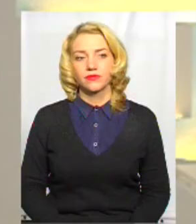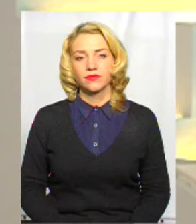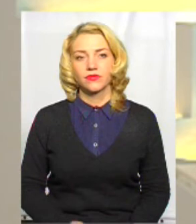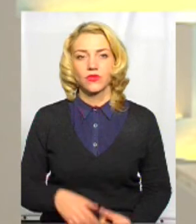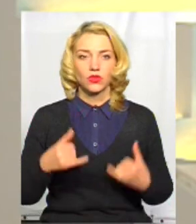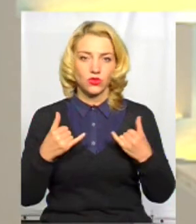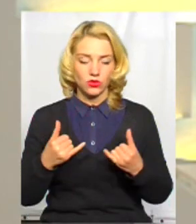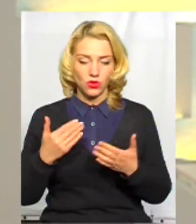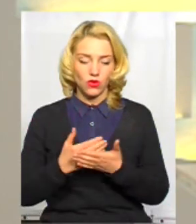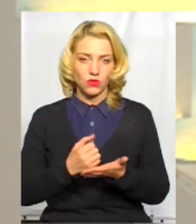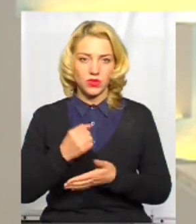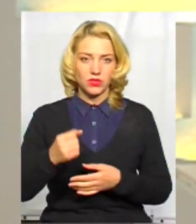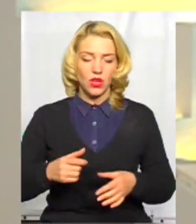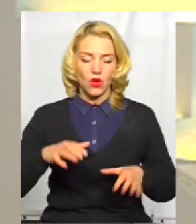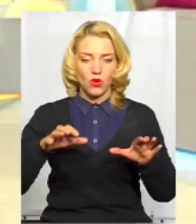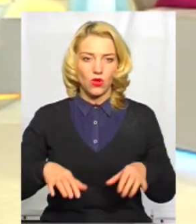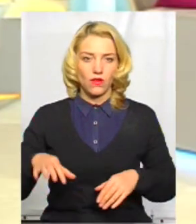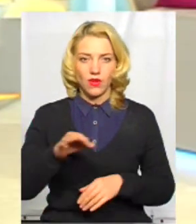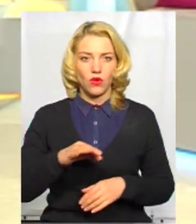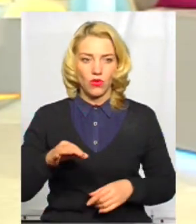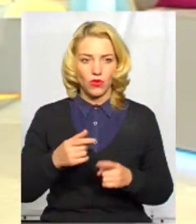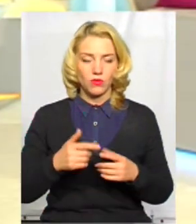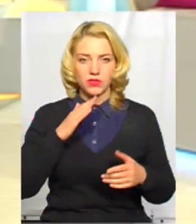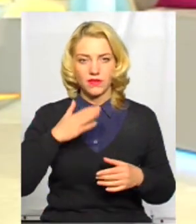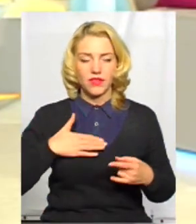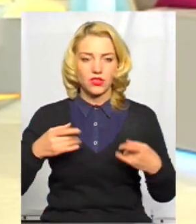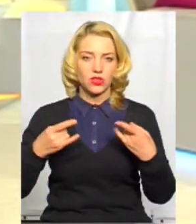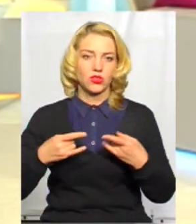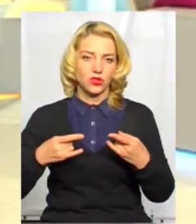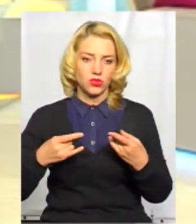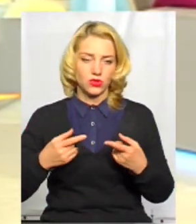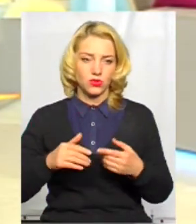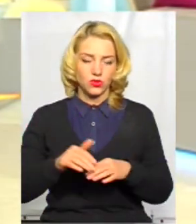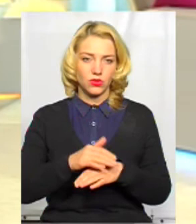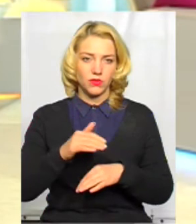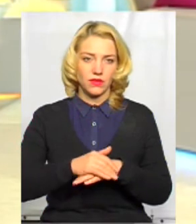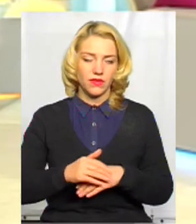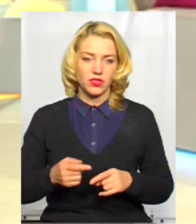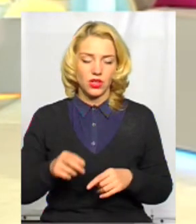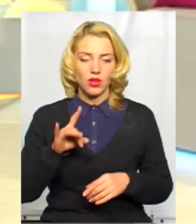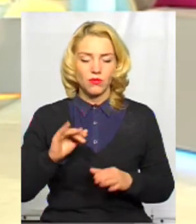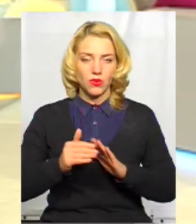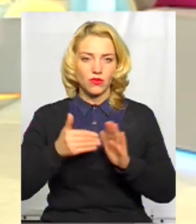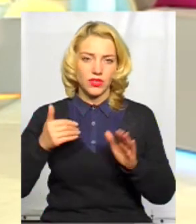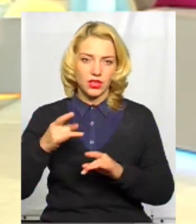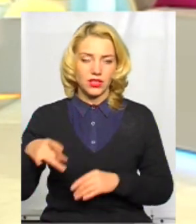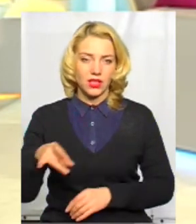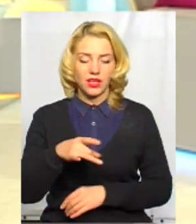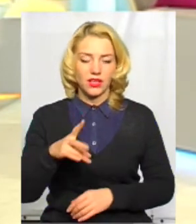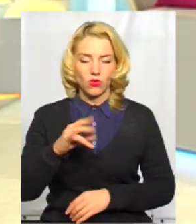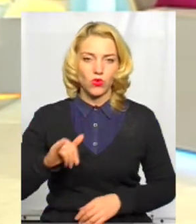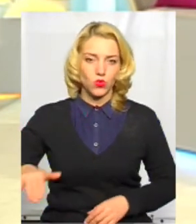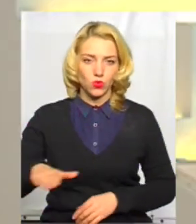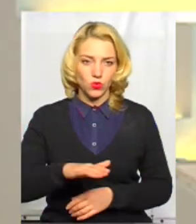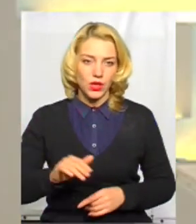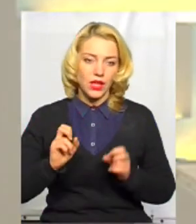Сьогодні новопризначений голова області у нашій студії. Добрий вечір. Добрий вечір. Про виклики регіону і